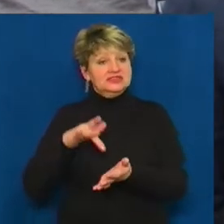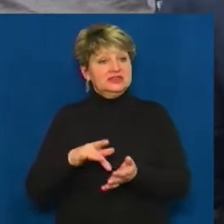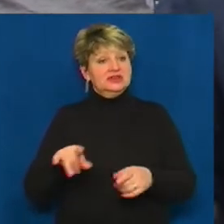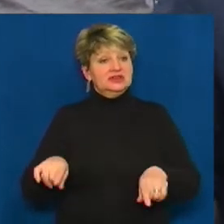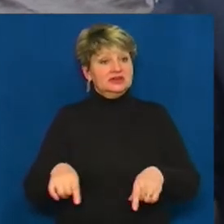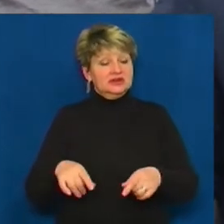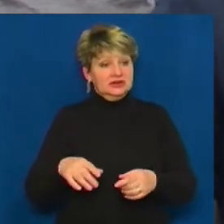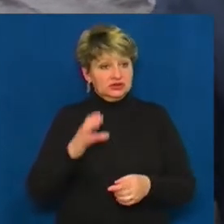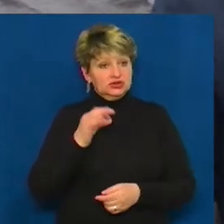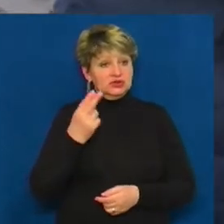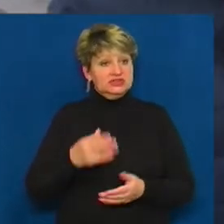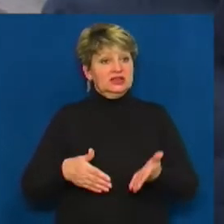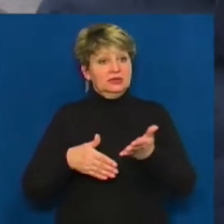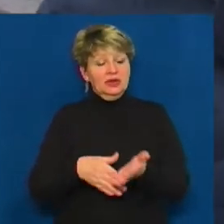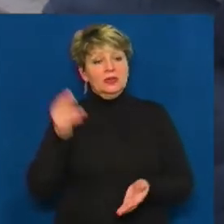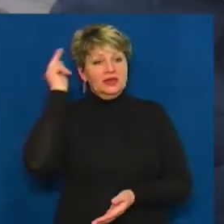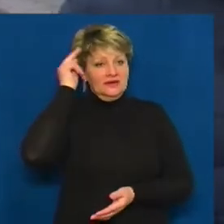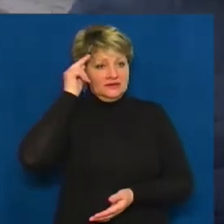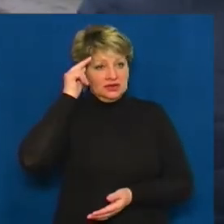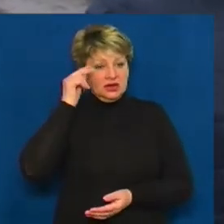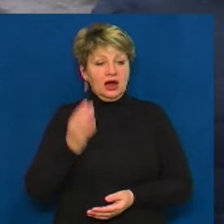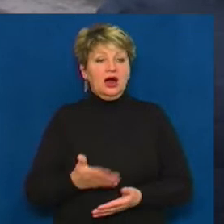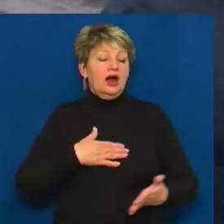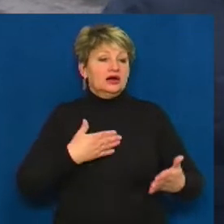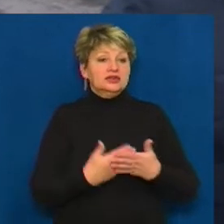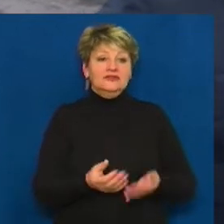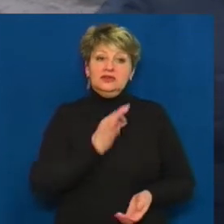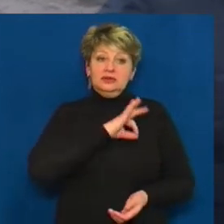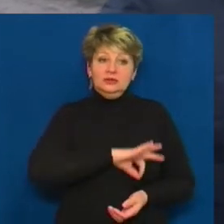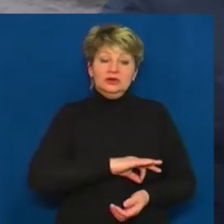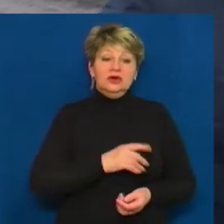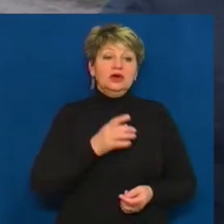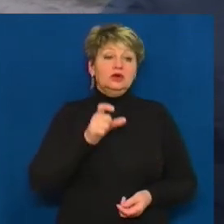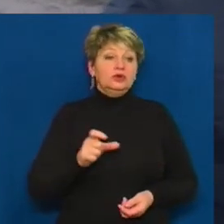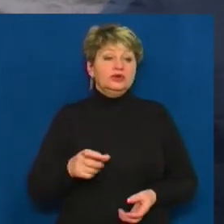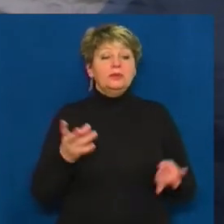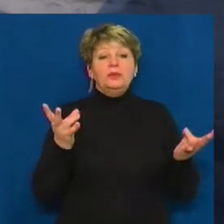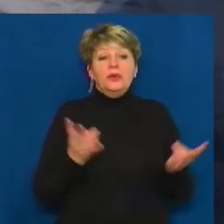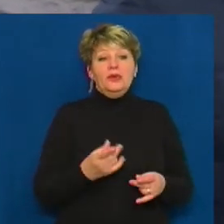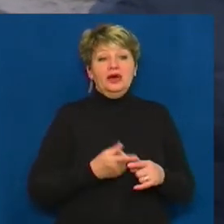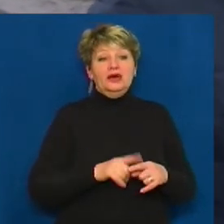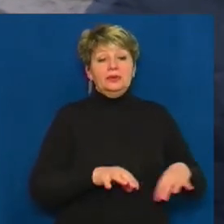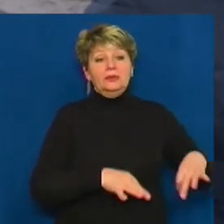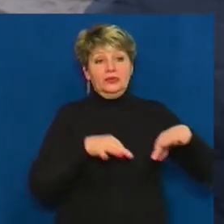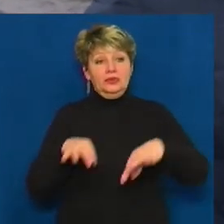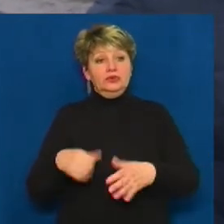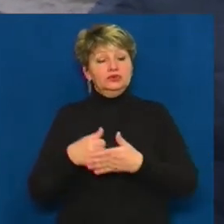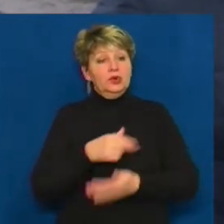реабілітацію і на навчання. Активно користується послугу саме, найбільше людям потребується під'їзд до лікарні.